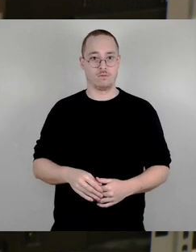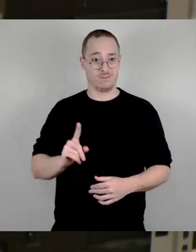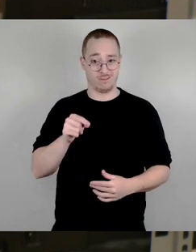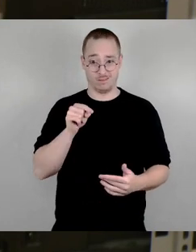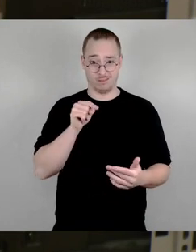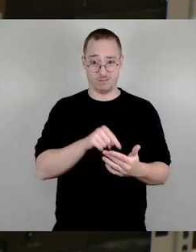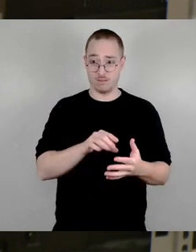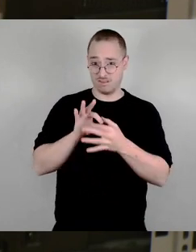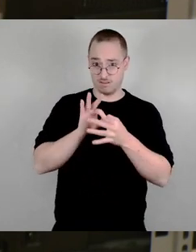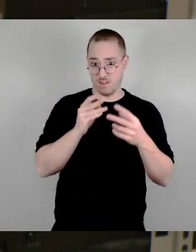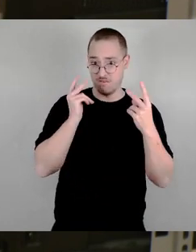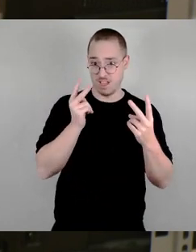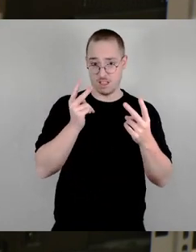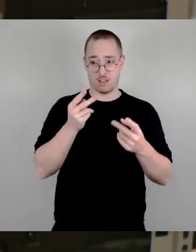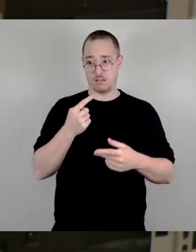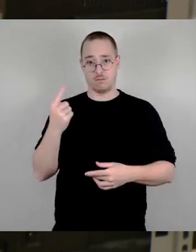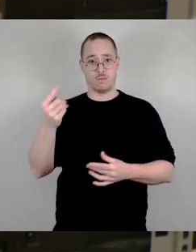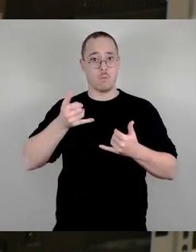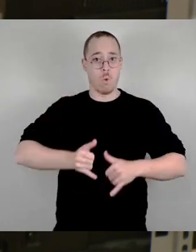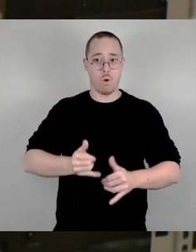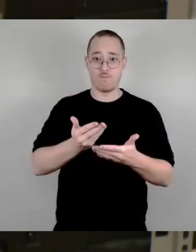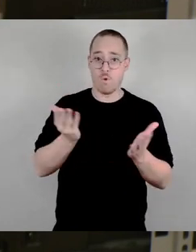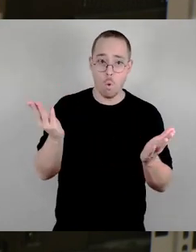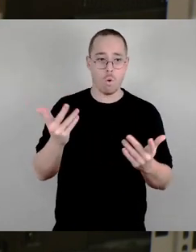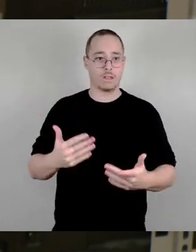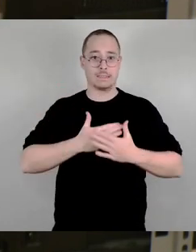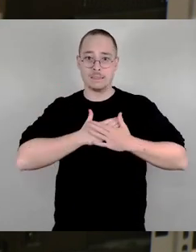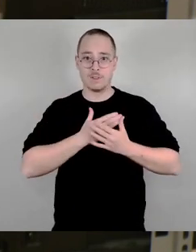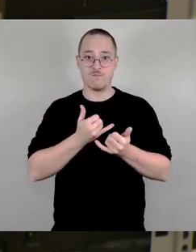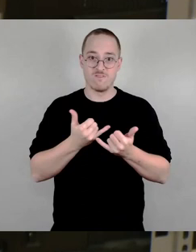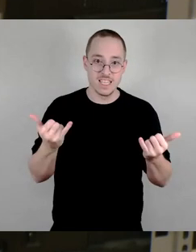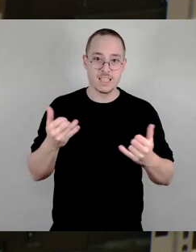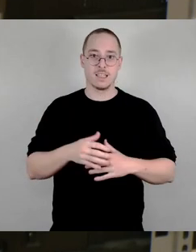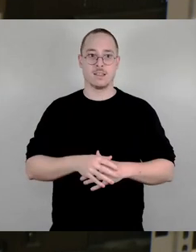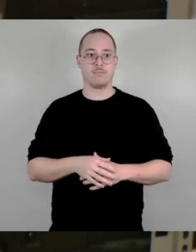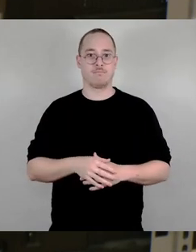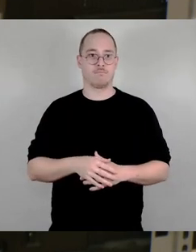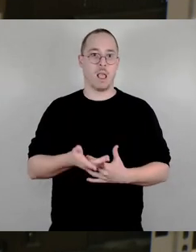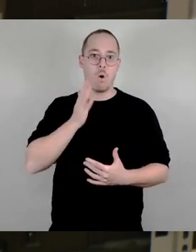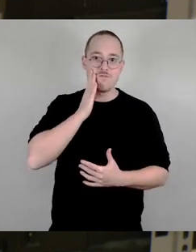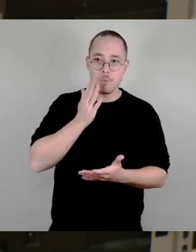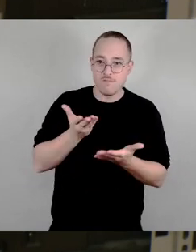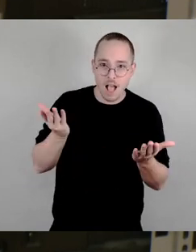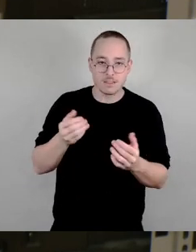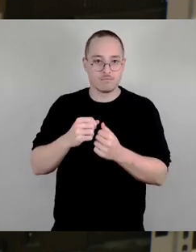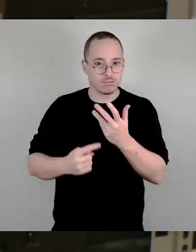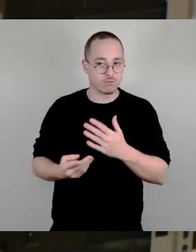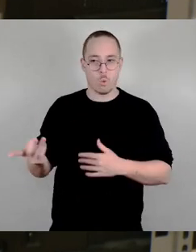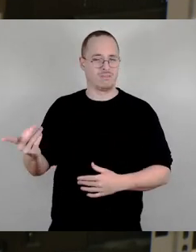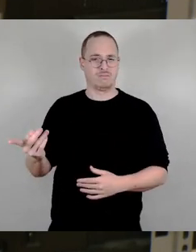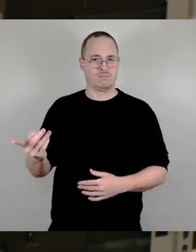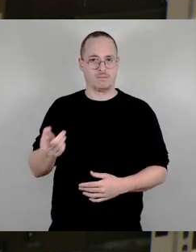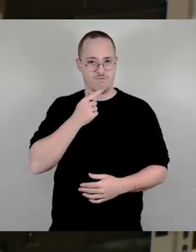Argumente dazu haben wir in den letzten Jahren ausreichend ausgetauscht. Es gibt in unserem Land klare